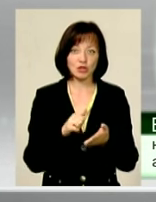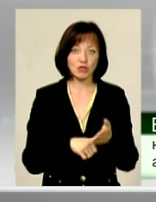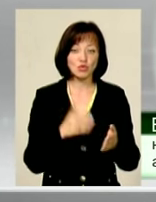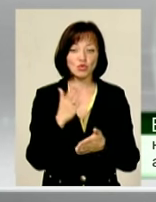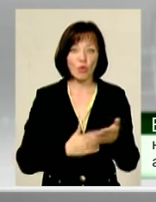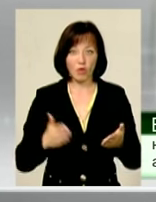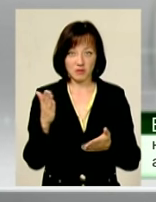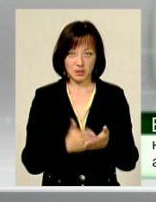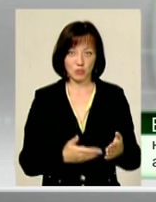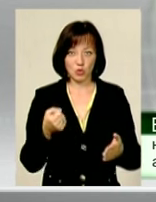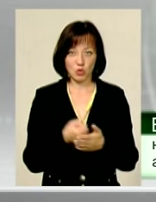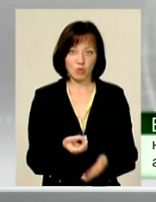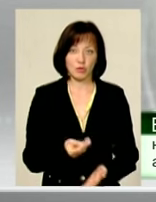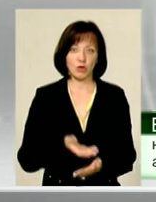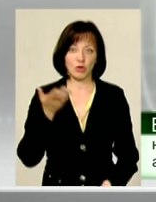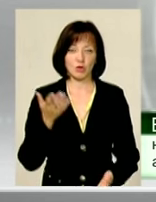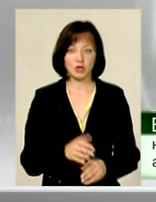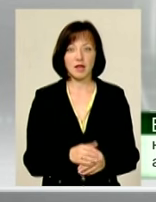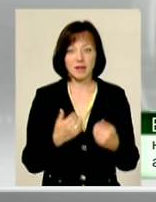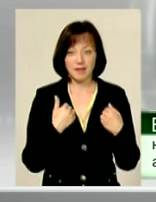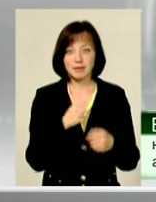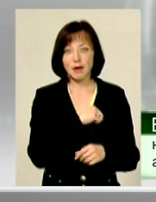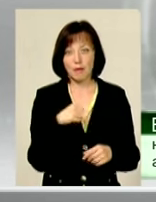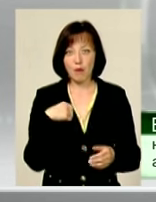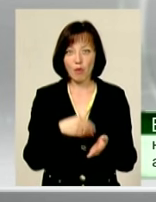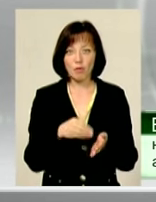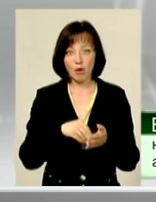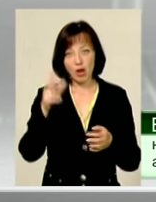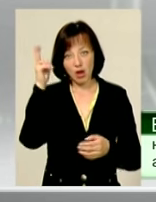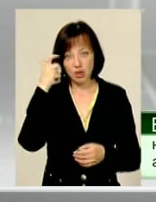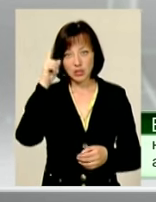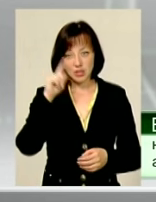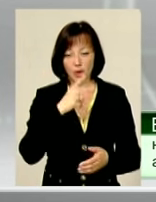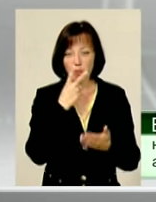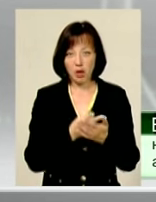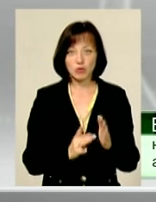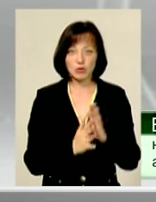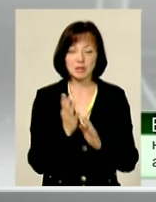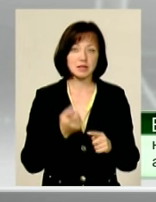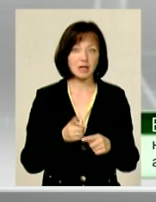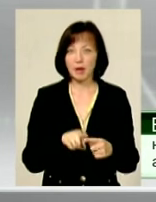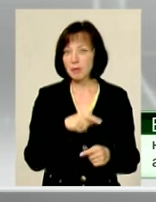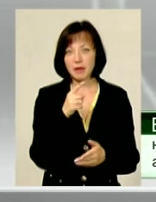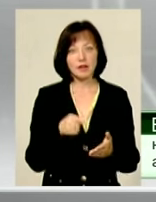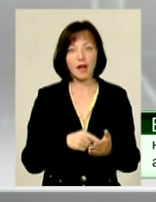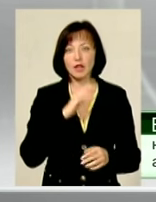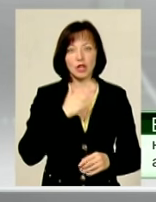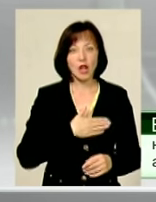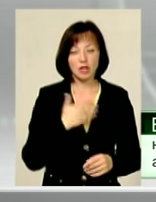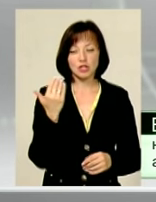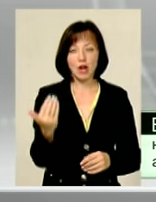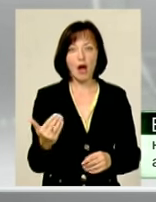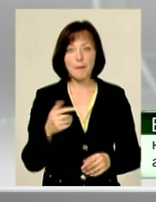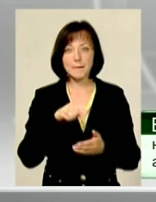свого боку, ніяких до таких цін Бо я ж сама купляну гречку знаю, бачу, що вони ростуть Це питання не так наше, як